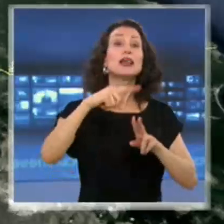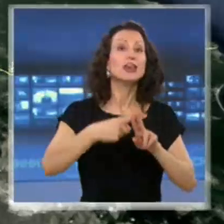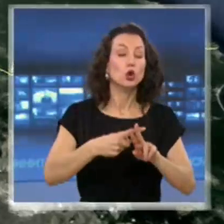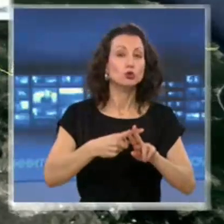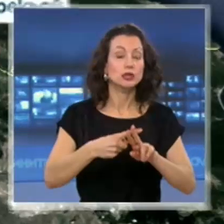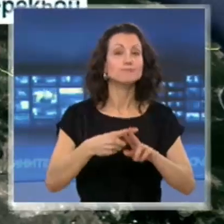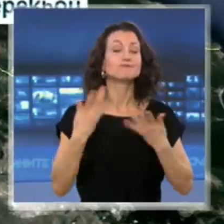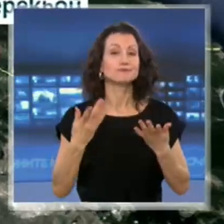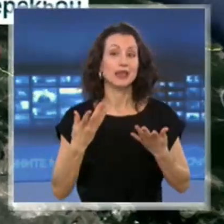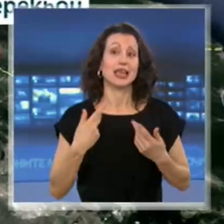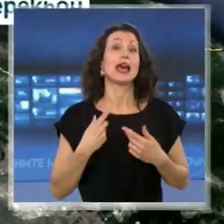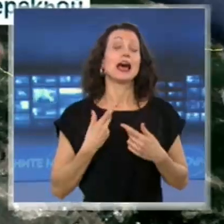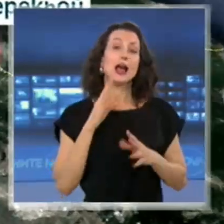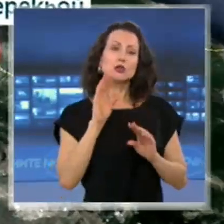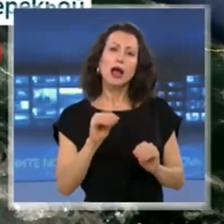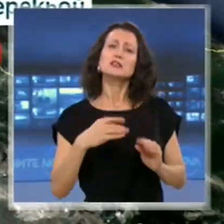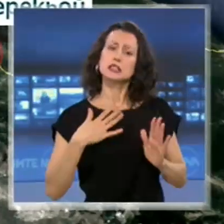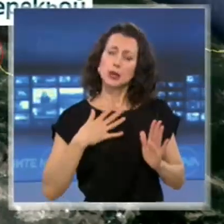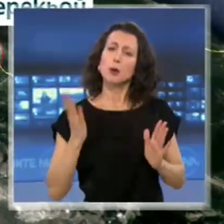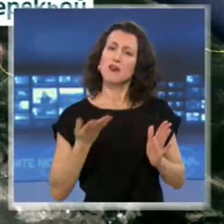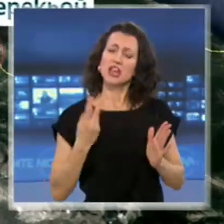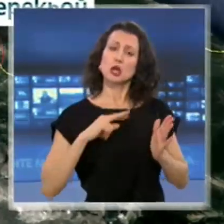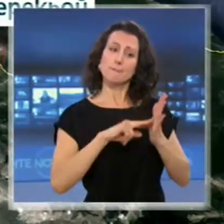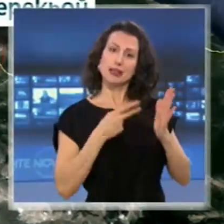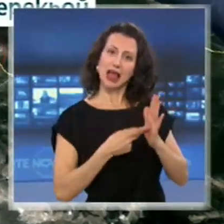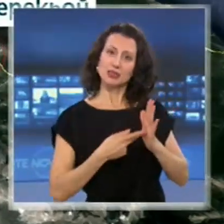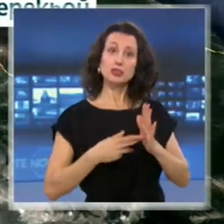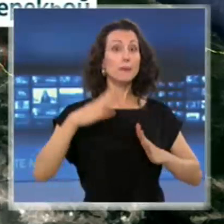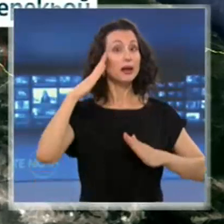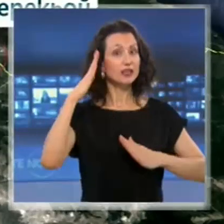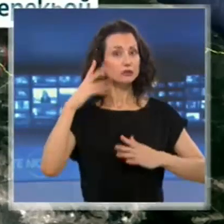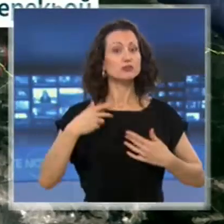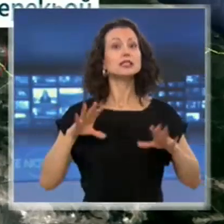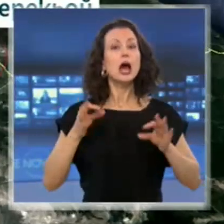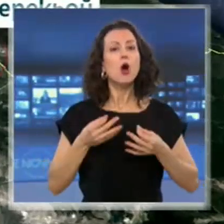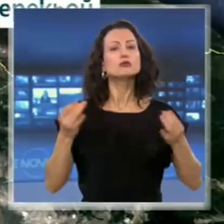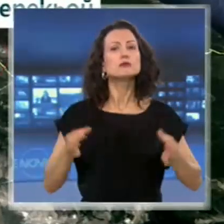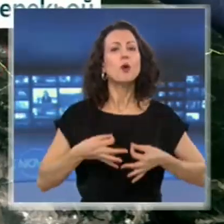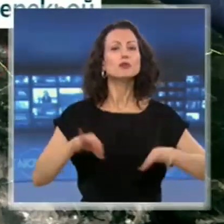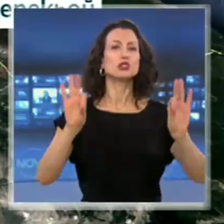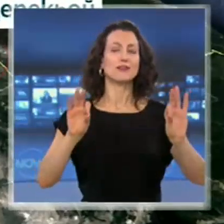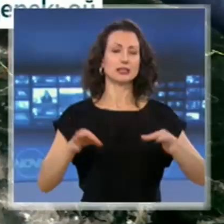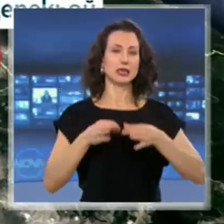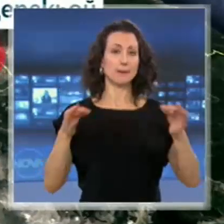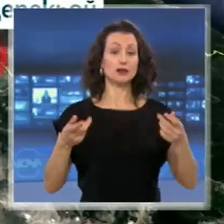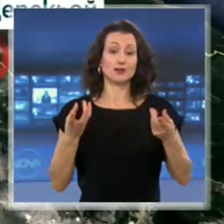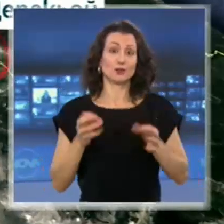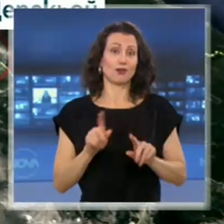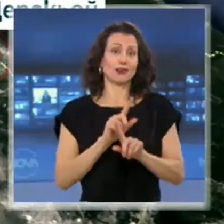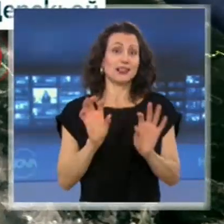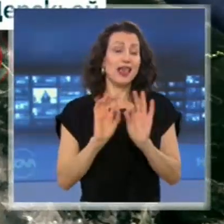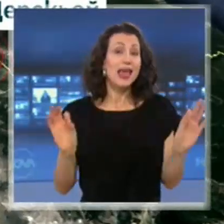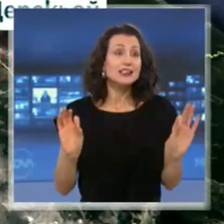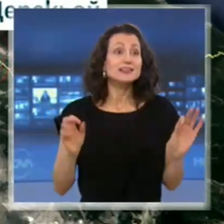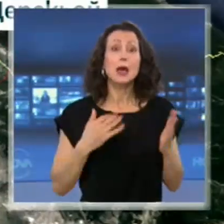цитират план на правителството за облегчаване на мериките срещу коронавируса. Все още не са ясни правилата, по които хората ще могат да пътуват между